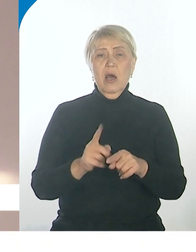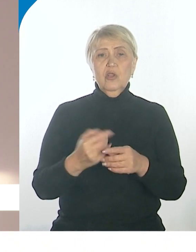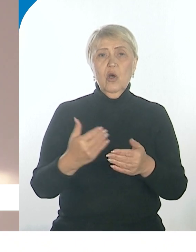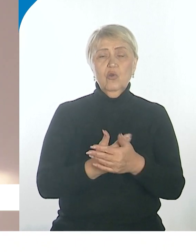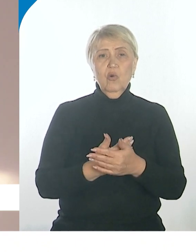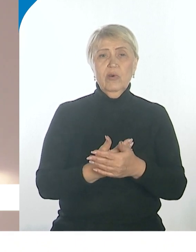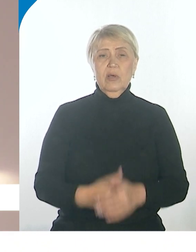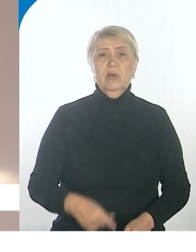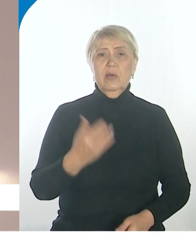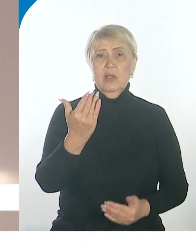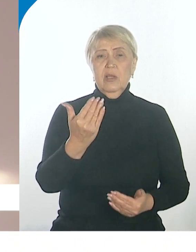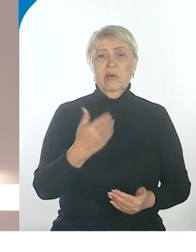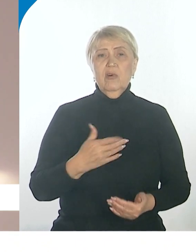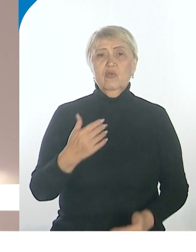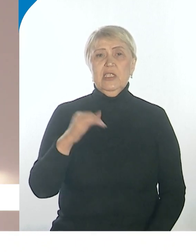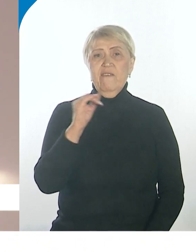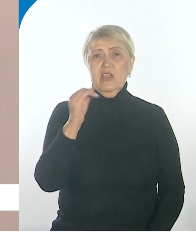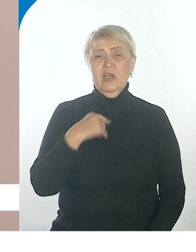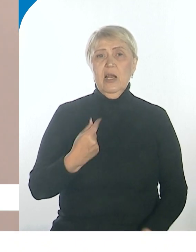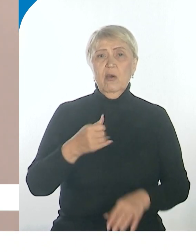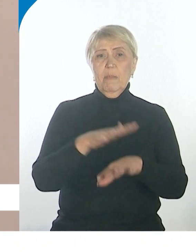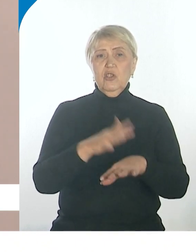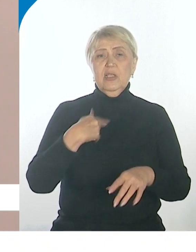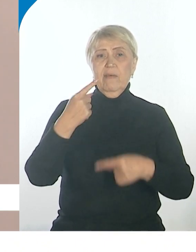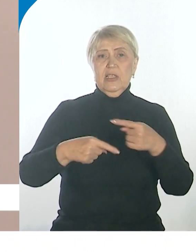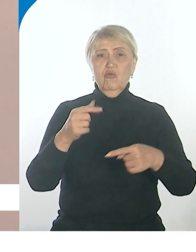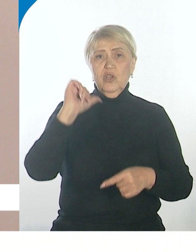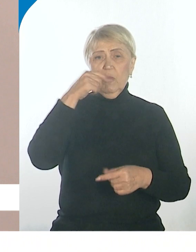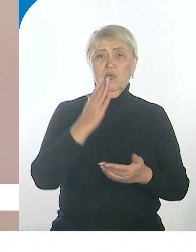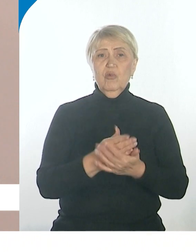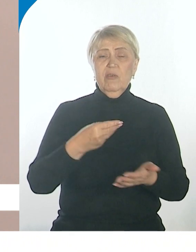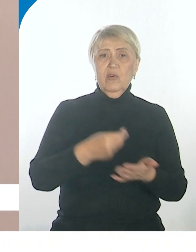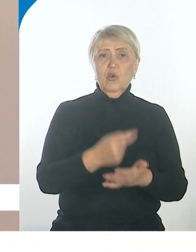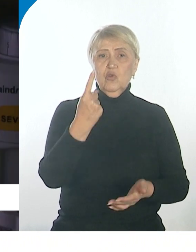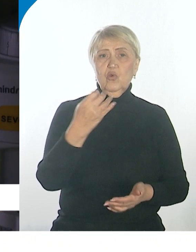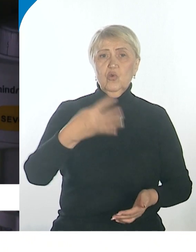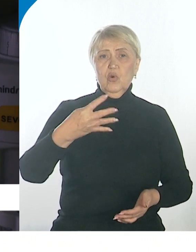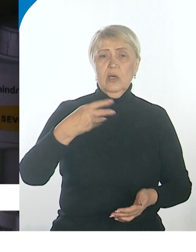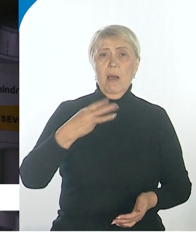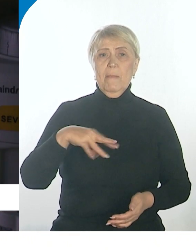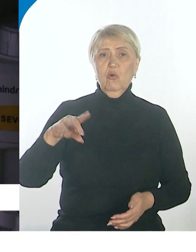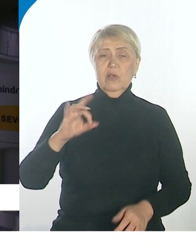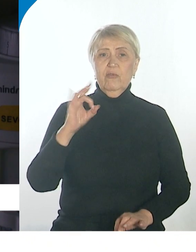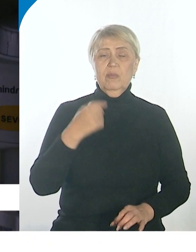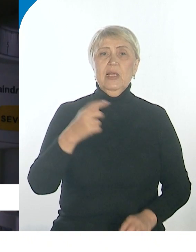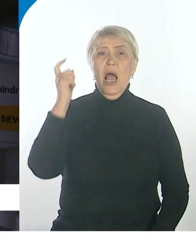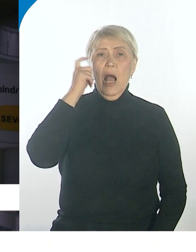ускоритель. На него, кстати, из федерального бюджета в следующем году будет выделено 140 миллионов рублей. В Хабаровский онкоцентр едут пациенты с